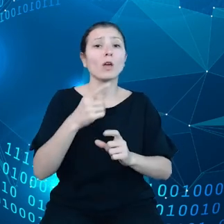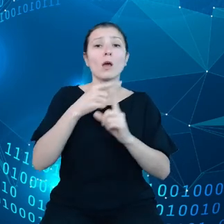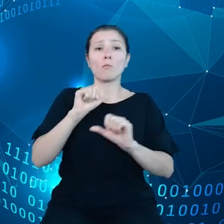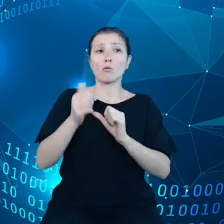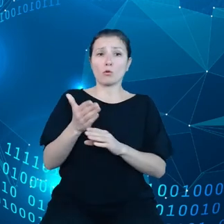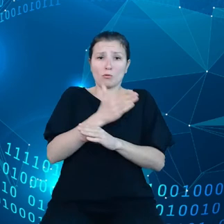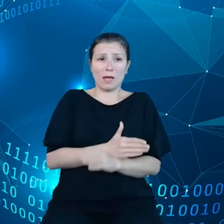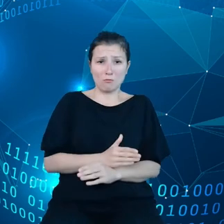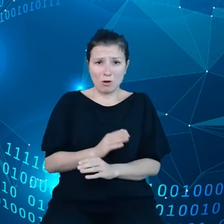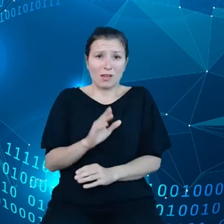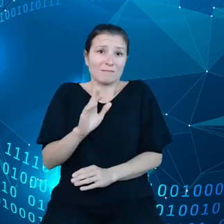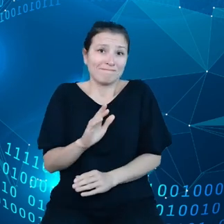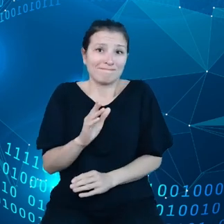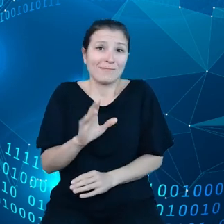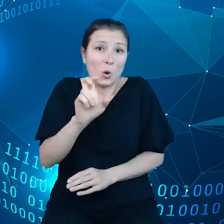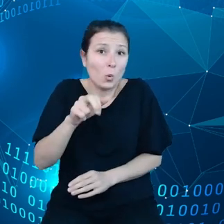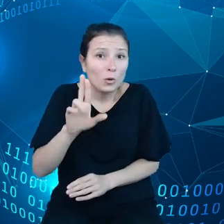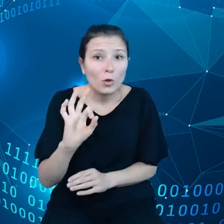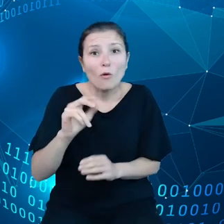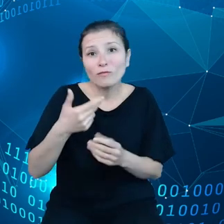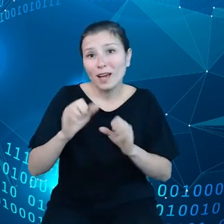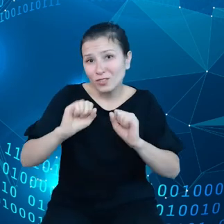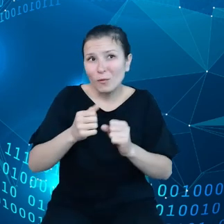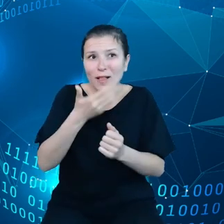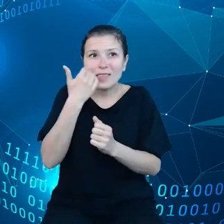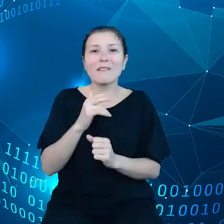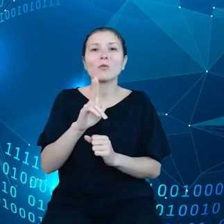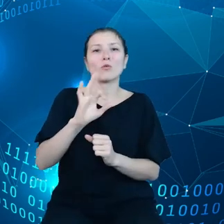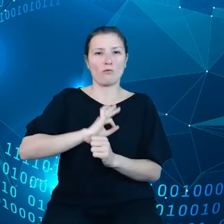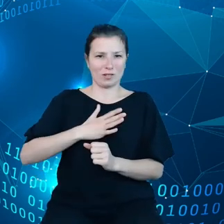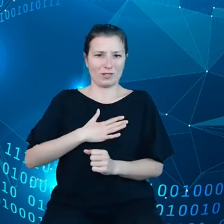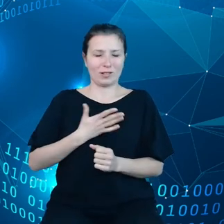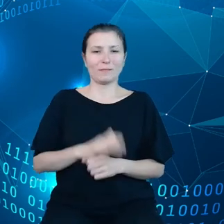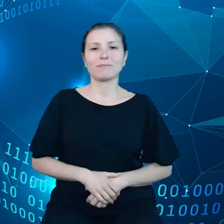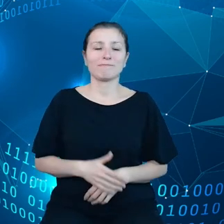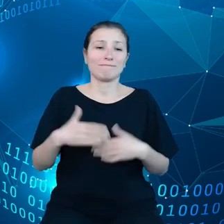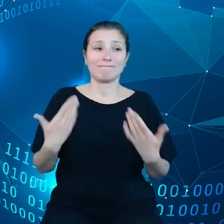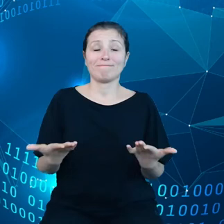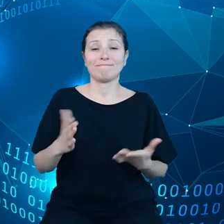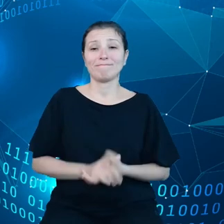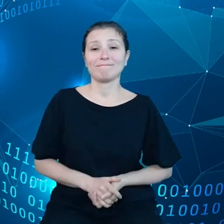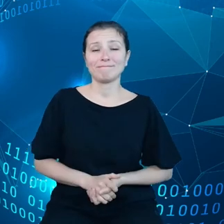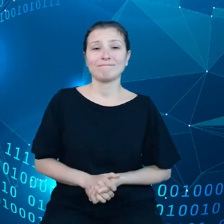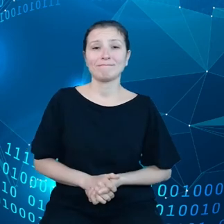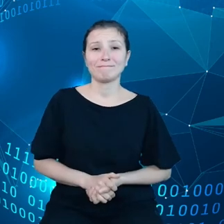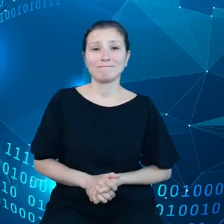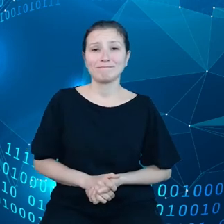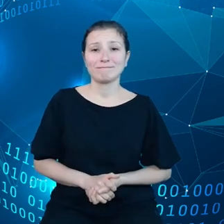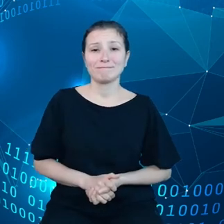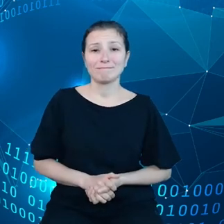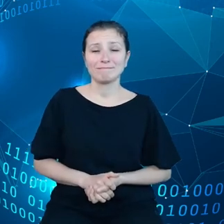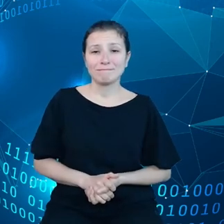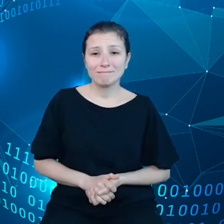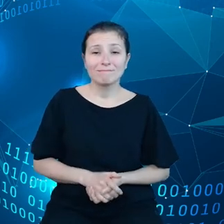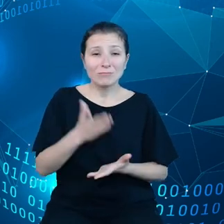bardzo wiadomo, kto jest właścicielem i jak. To jest doświadczenie oczywiście prędkości dowiedzenia się